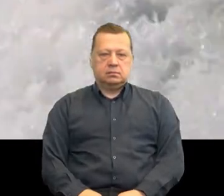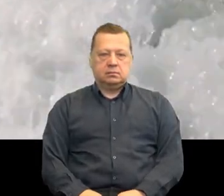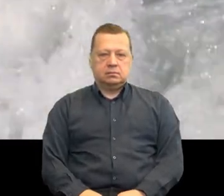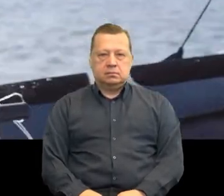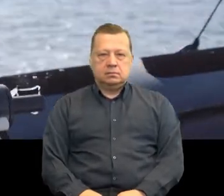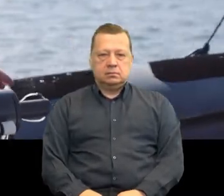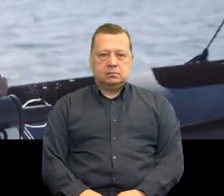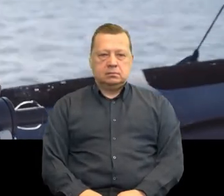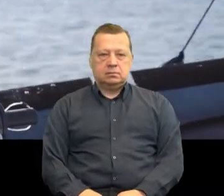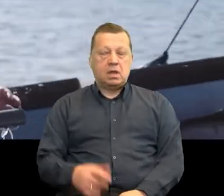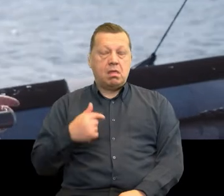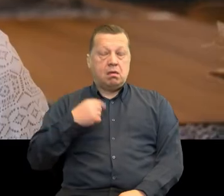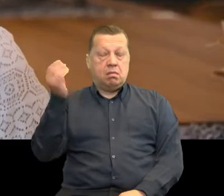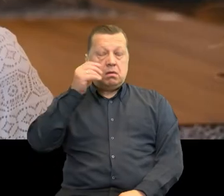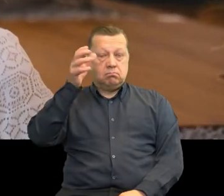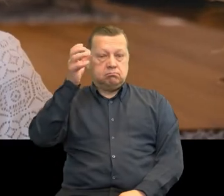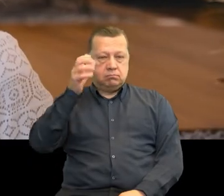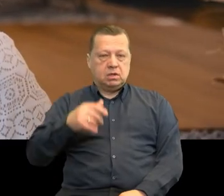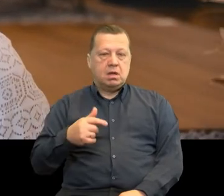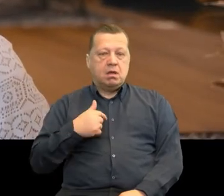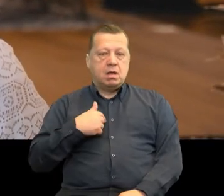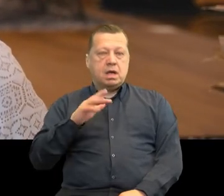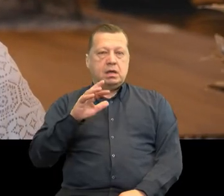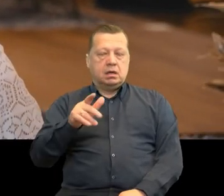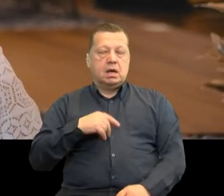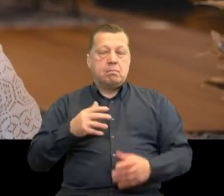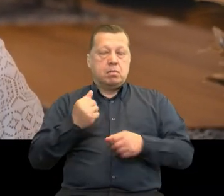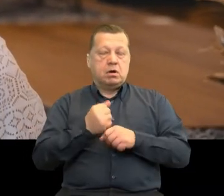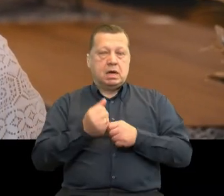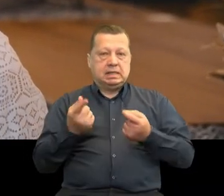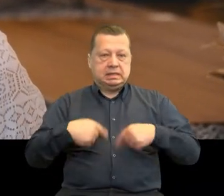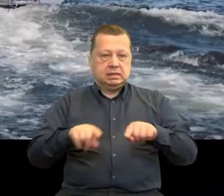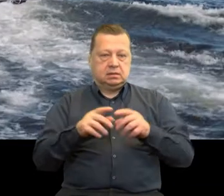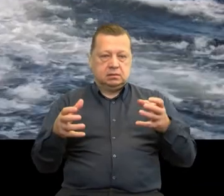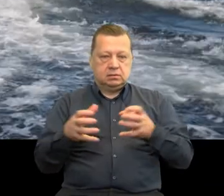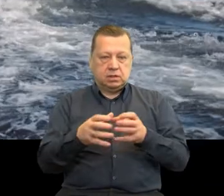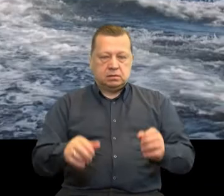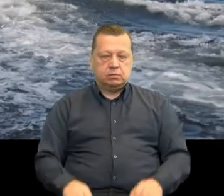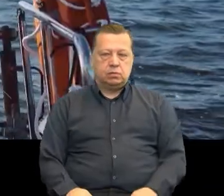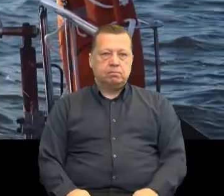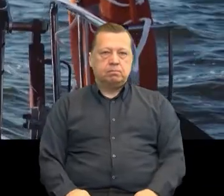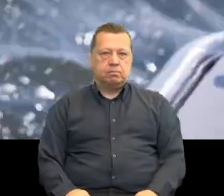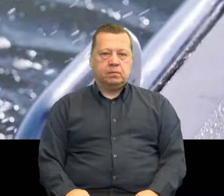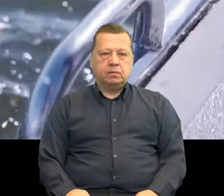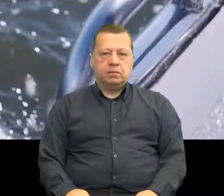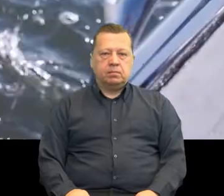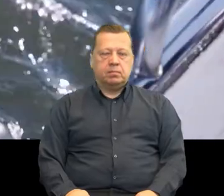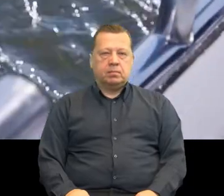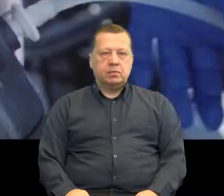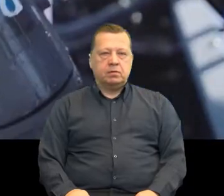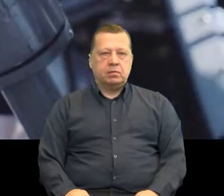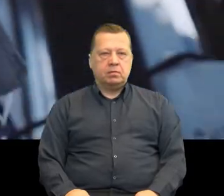Jestem naukowcem, pracuję w interdyscyplinarnym zespole. Jej znamy oceanolog, helmik, inżynier mikrobiolog.